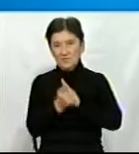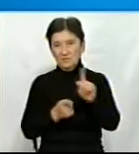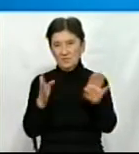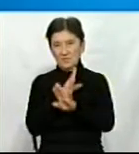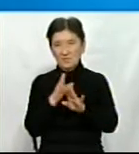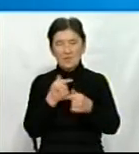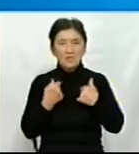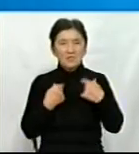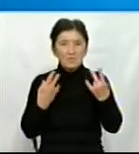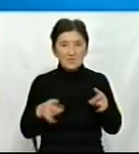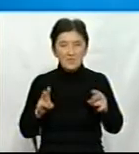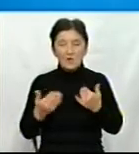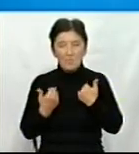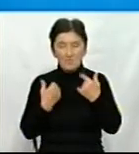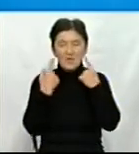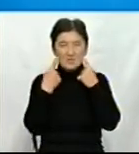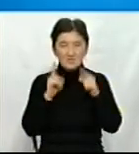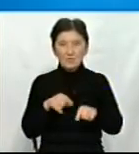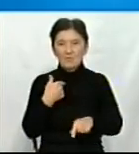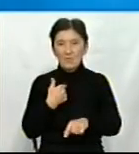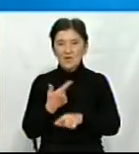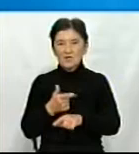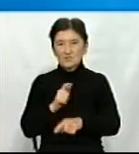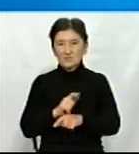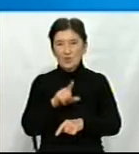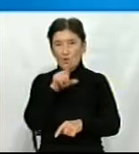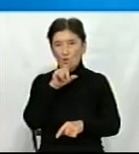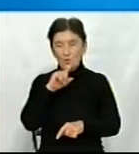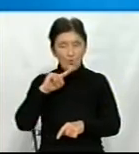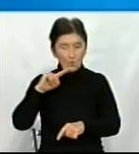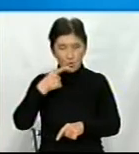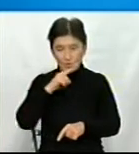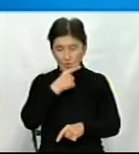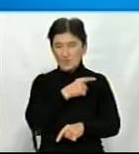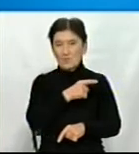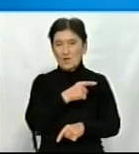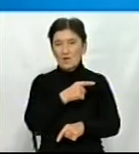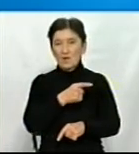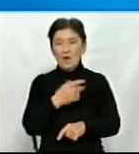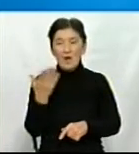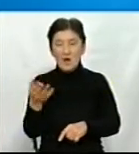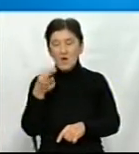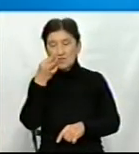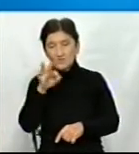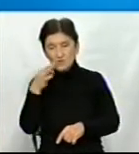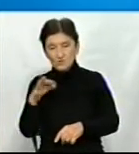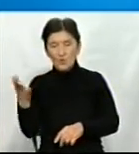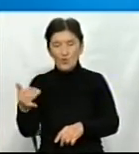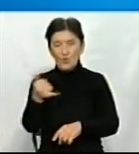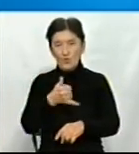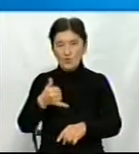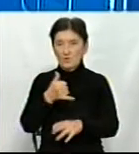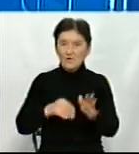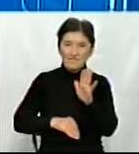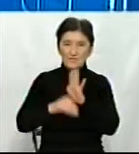потрібні сівозміни, ми самі знаємо, що найрентабельніші культури культура кукурудзи зернова дуже врожайна, а от соняшник – олійна культура з високою